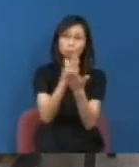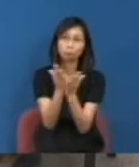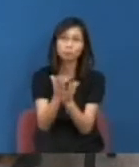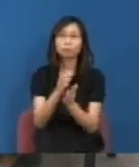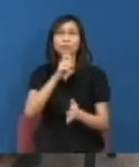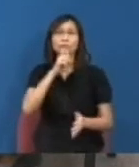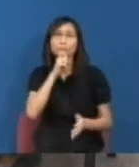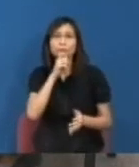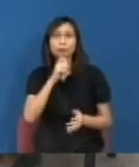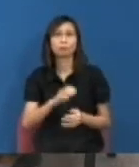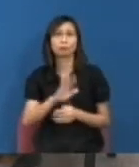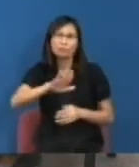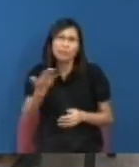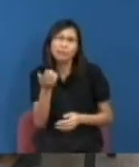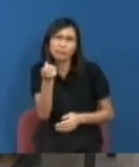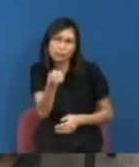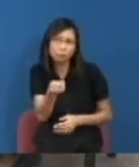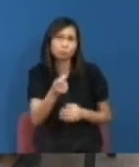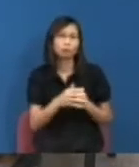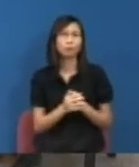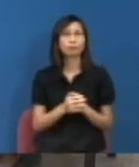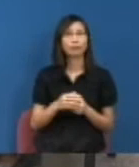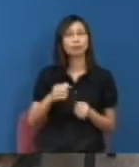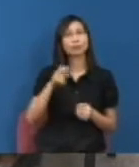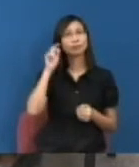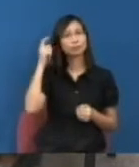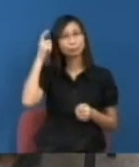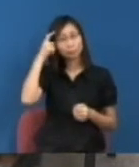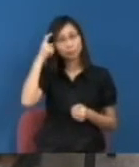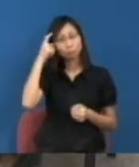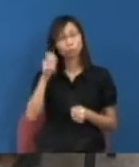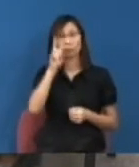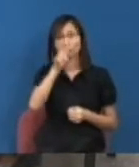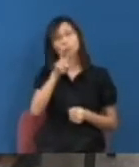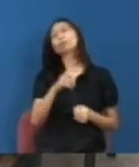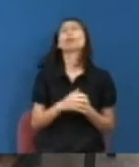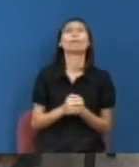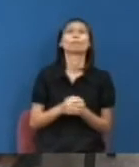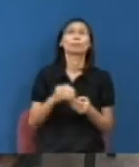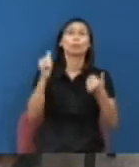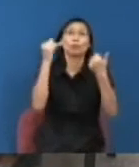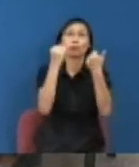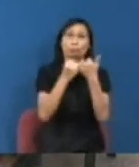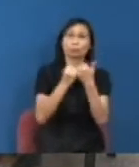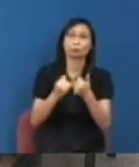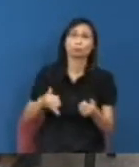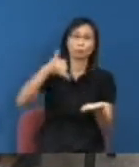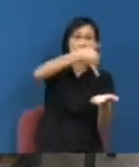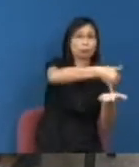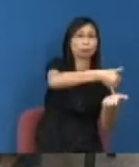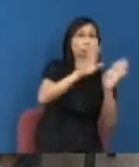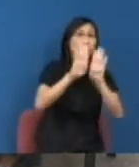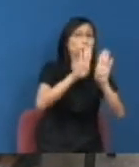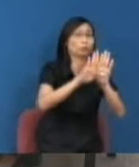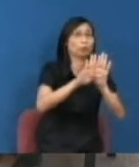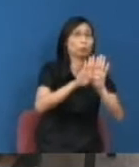少至有少你只會見到一個學生被警察或疑似公安物體推到樓梯門口然後被